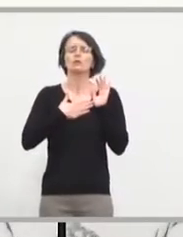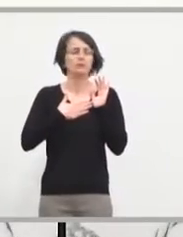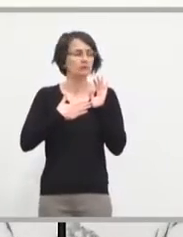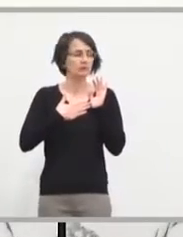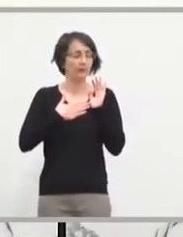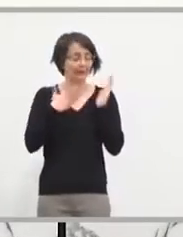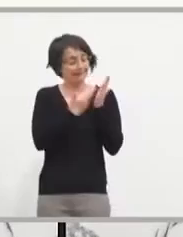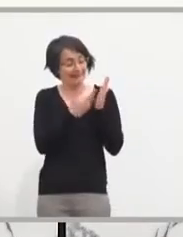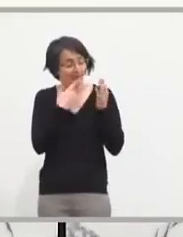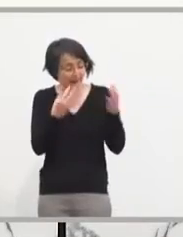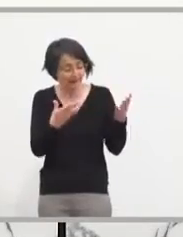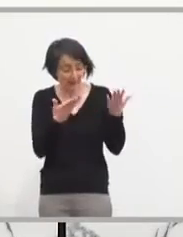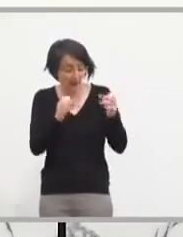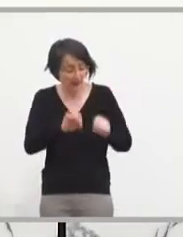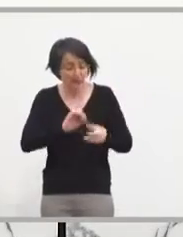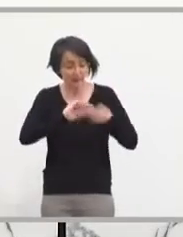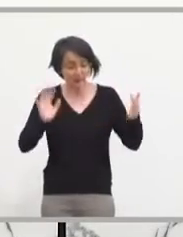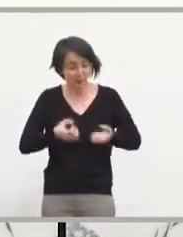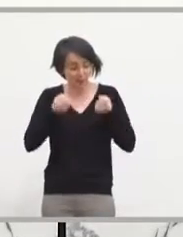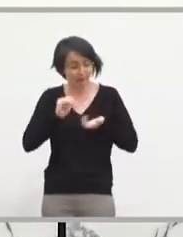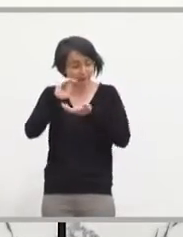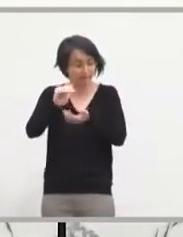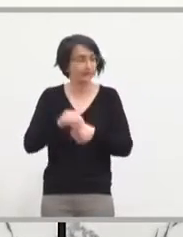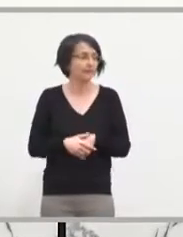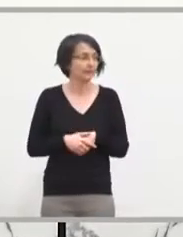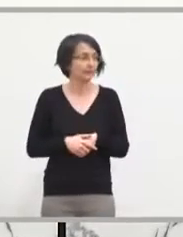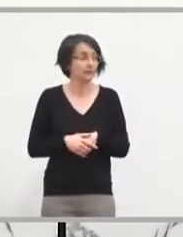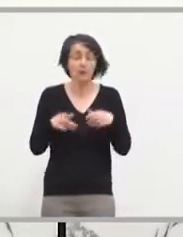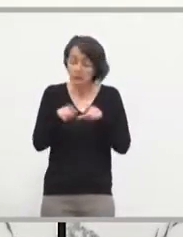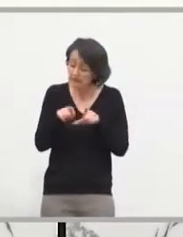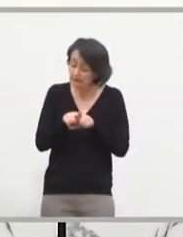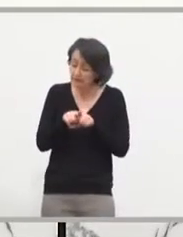permet l'évaluation des transferts et la continuité des...